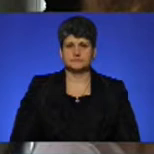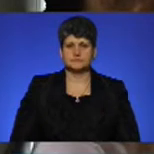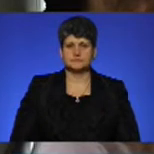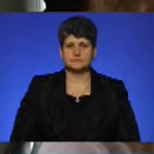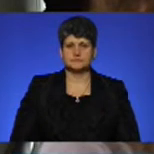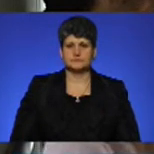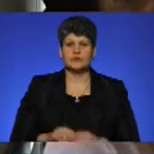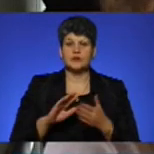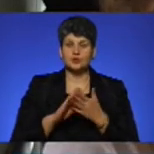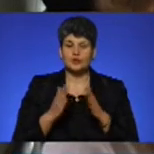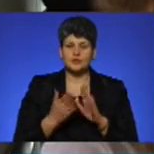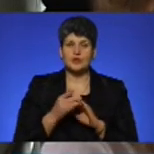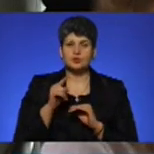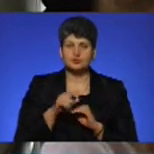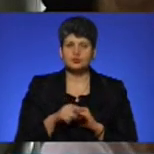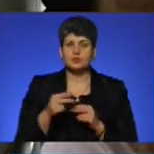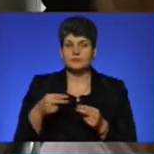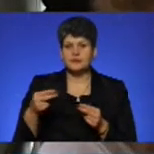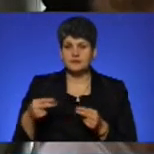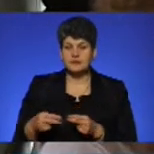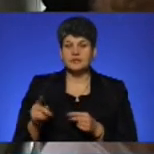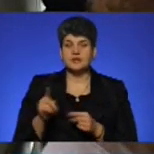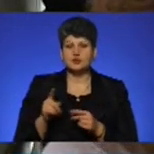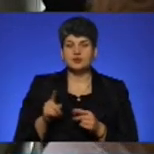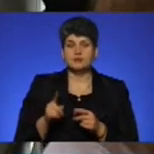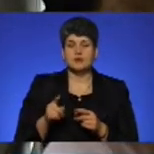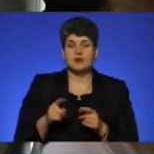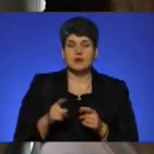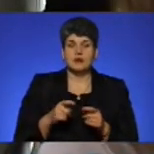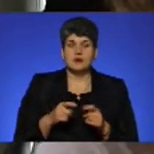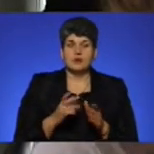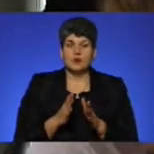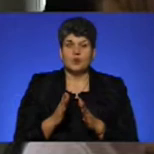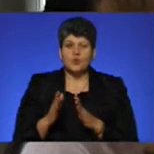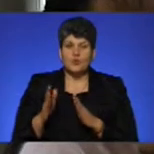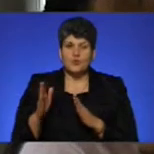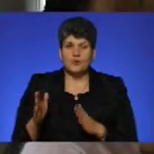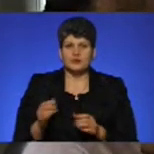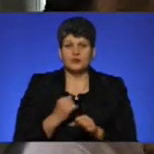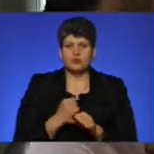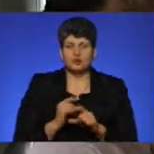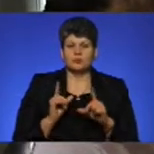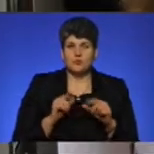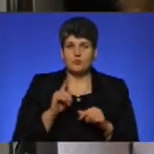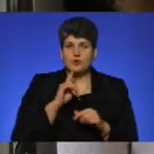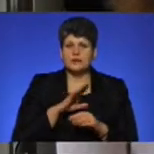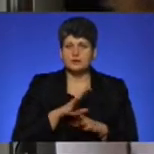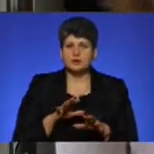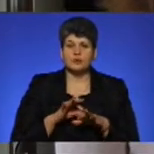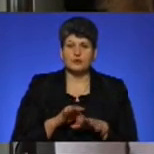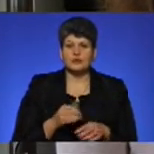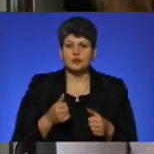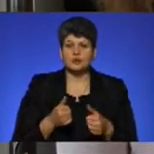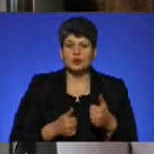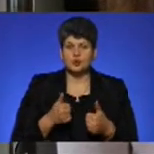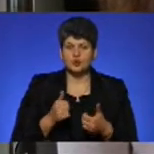Договори ми укладали для того, щоб легалізувати роботу перевізників у місті, допоки не буде проведений конкурс. Договори вже